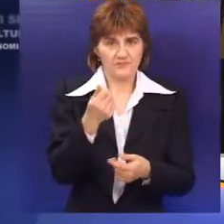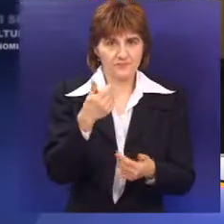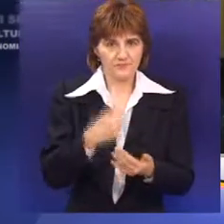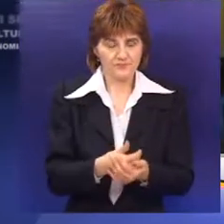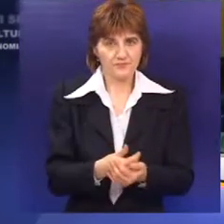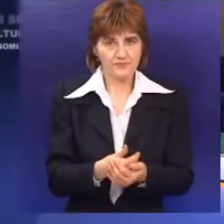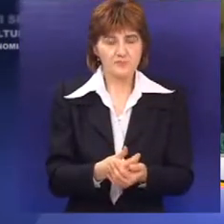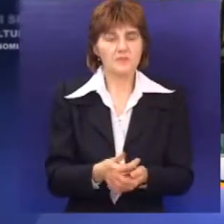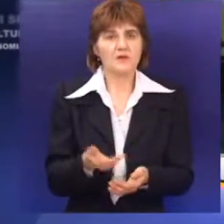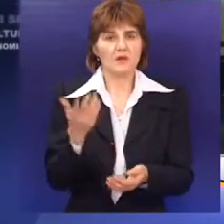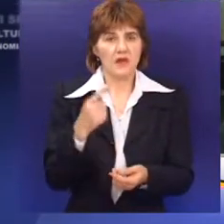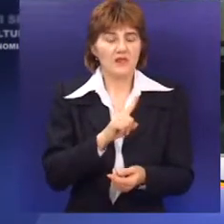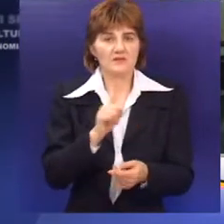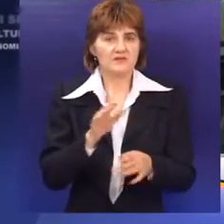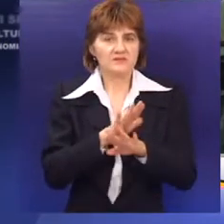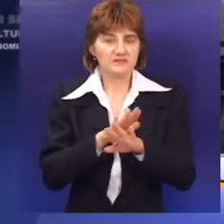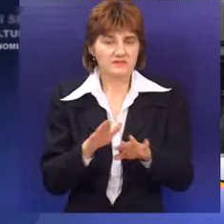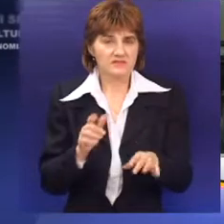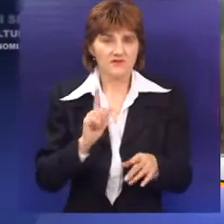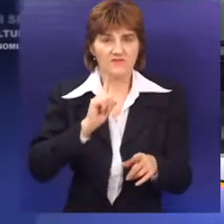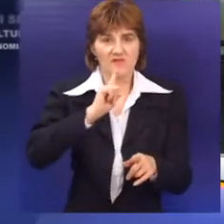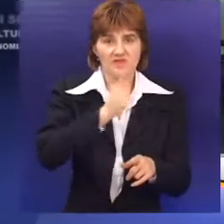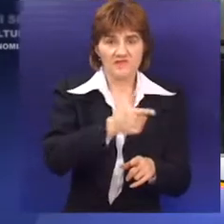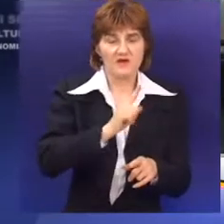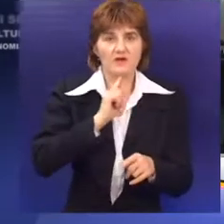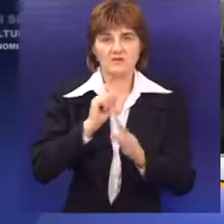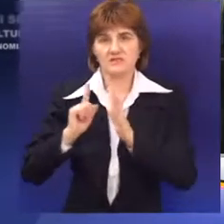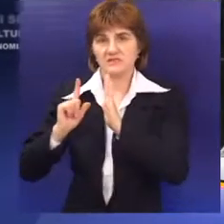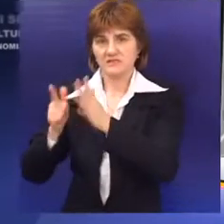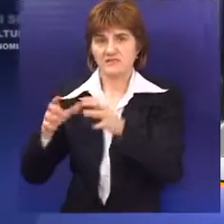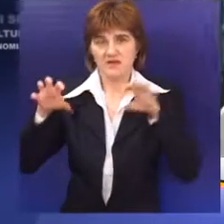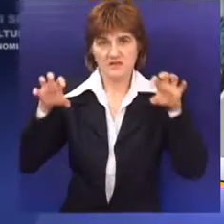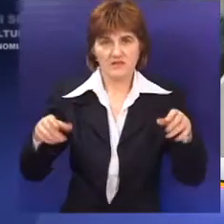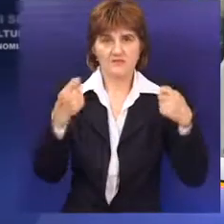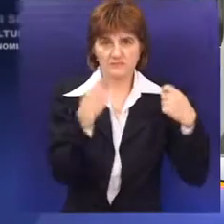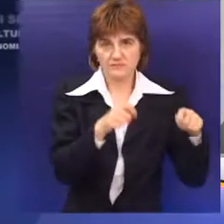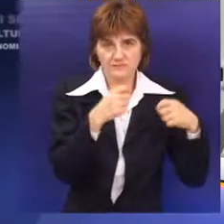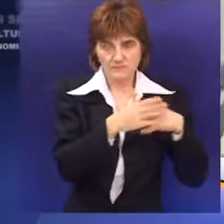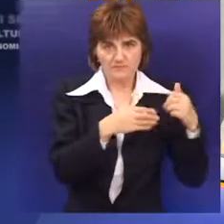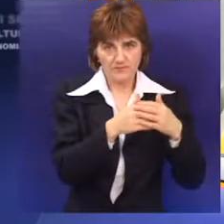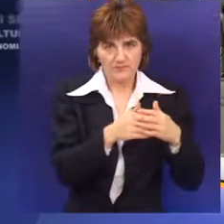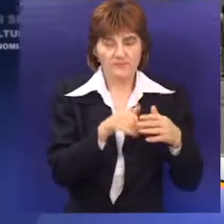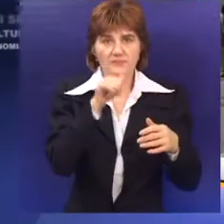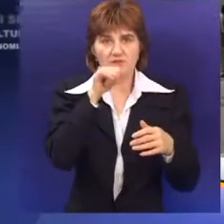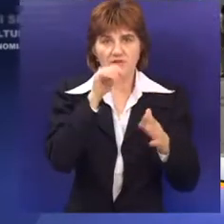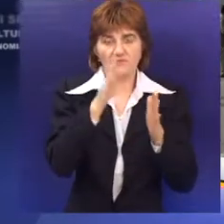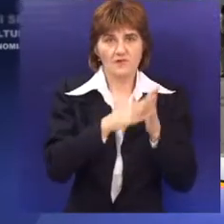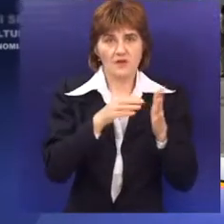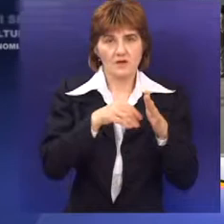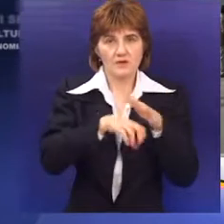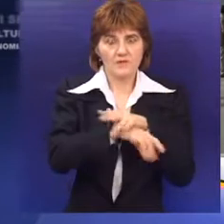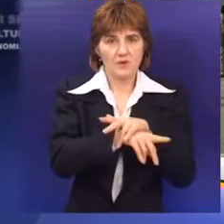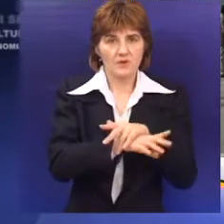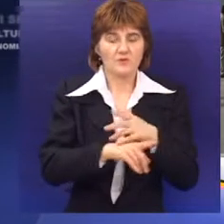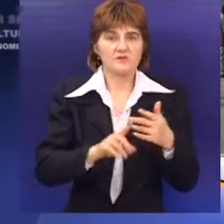ovih radova. Ipak, zbog nezavršenih radova na kolektoru 2 i 7, kapaciteti izgradnja sekundarne kanalizacijone mreže su